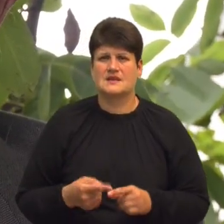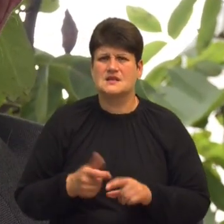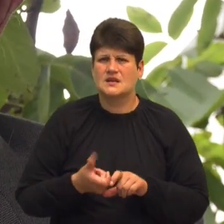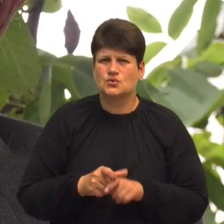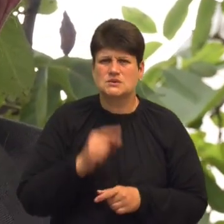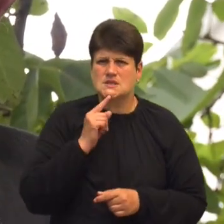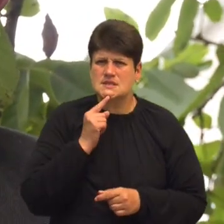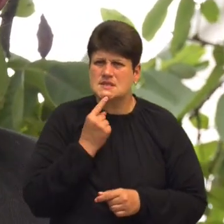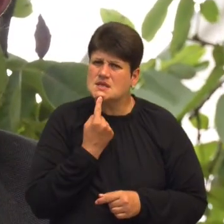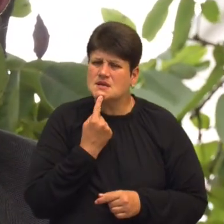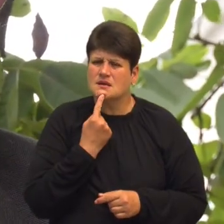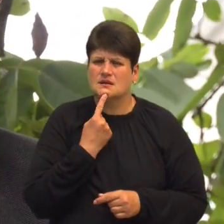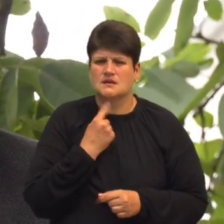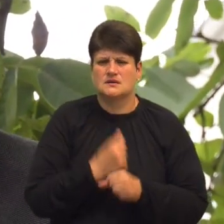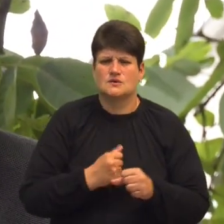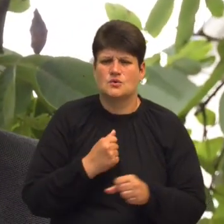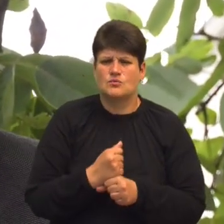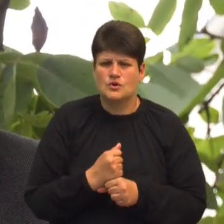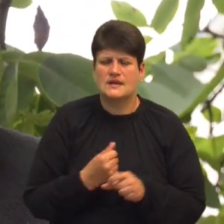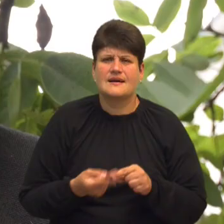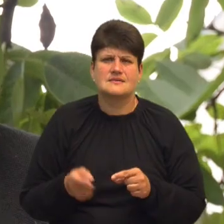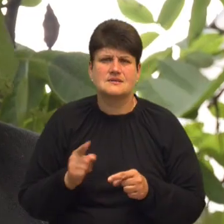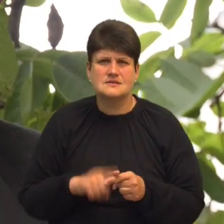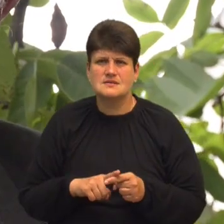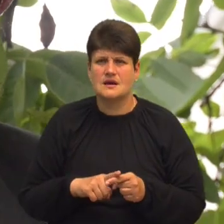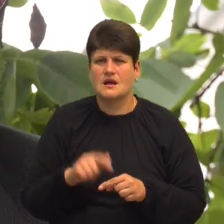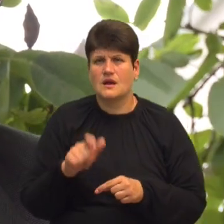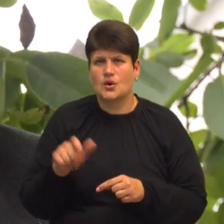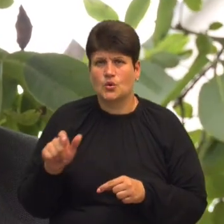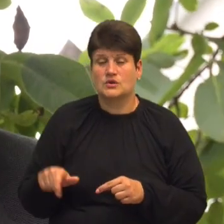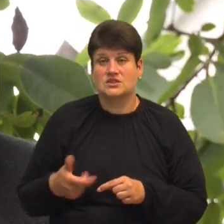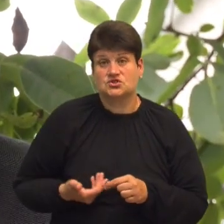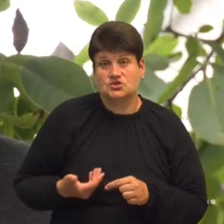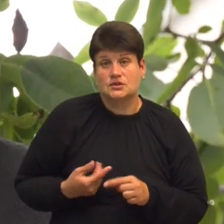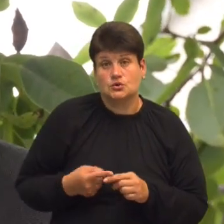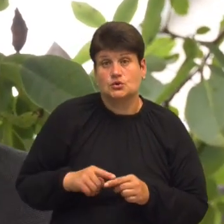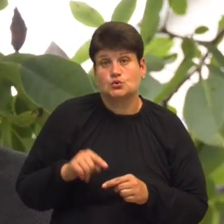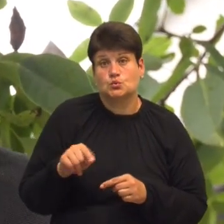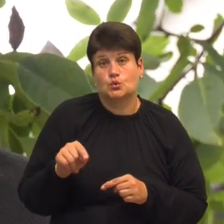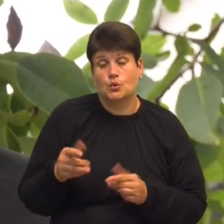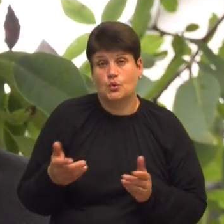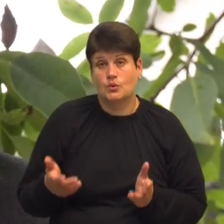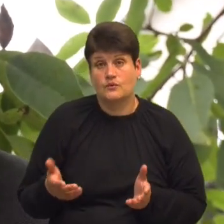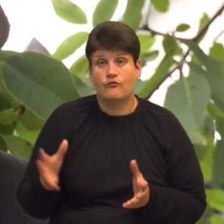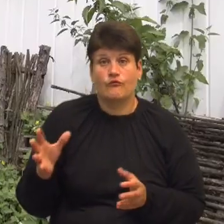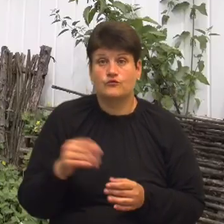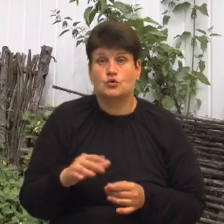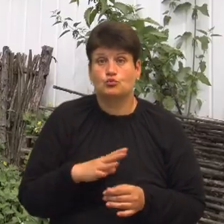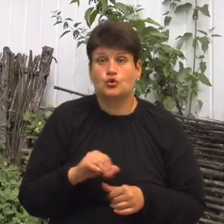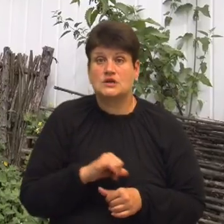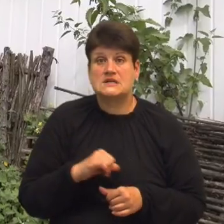робота. Люди з цього жили. Що було самороблене».